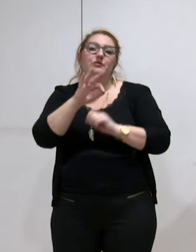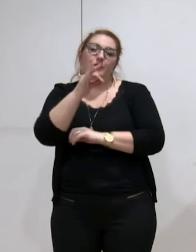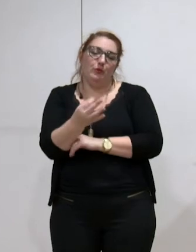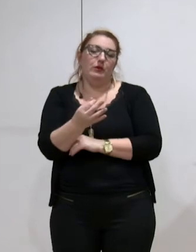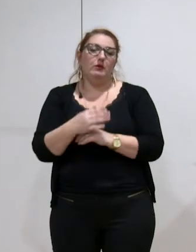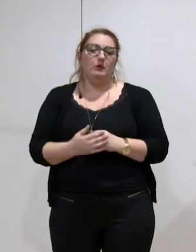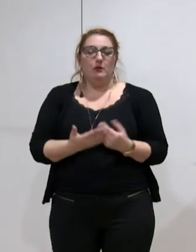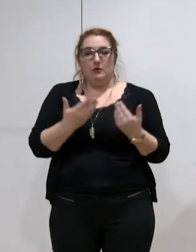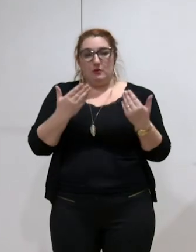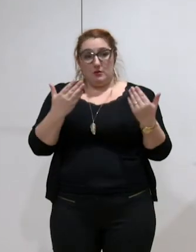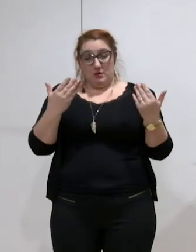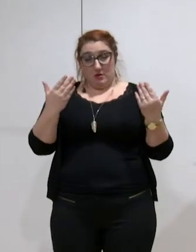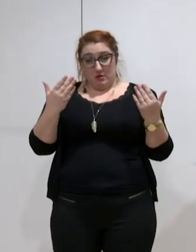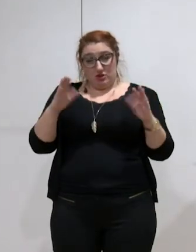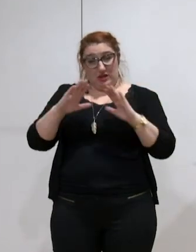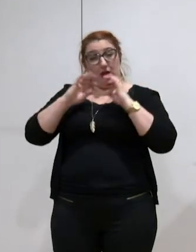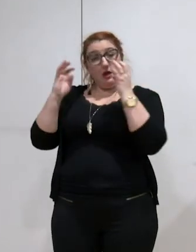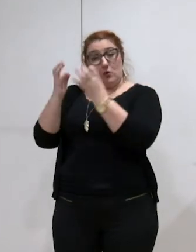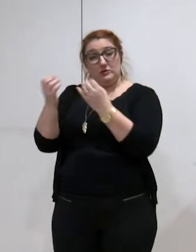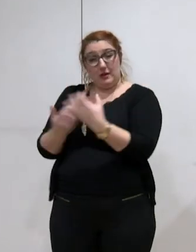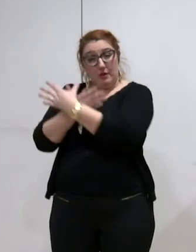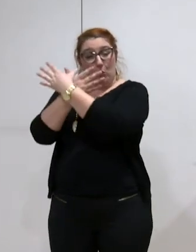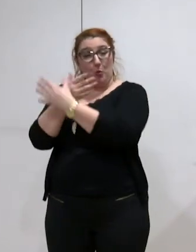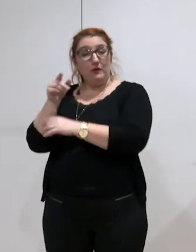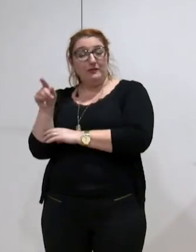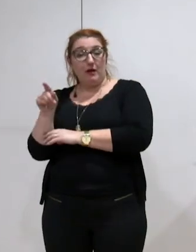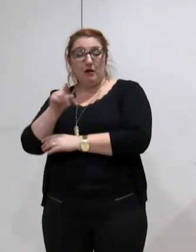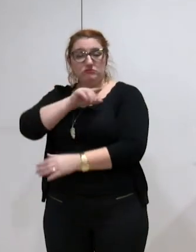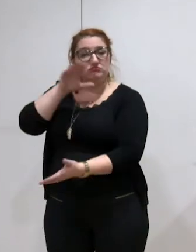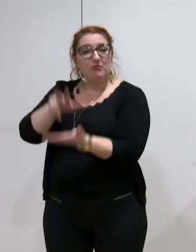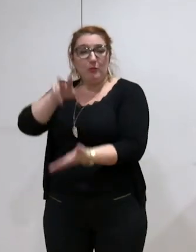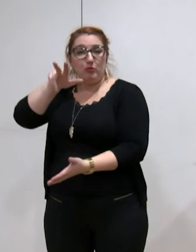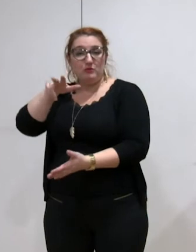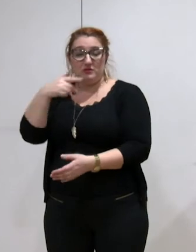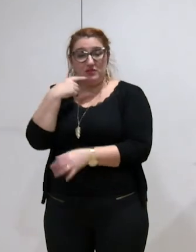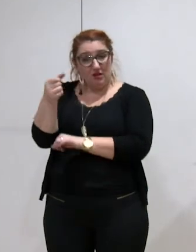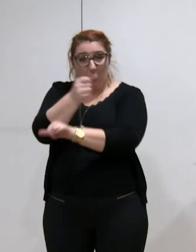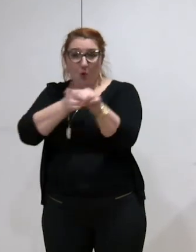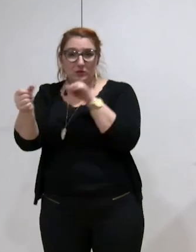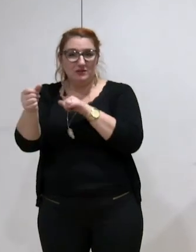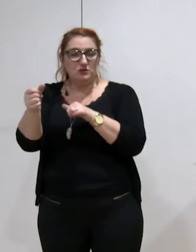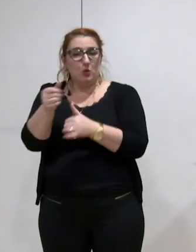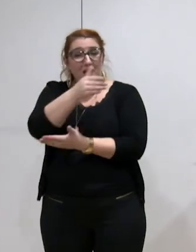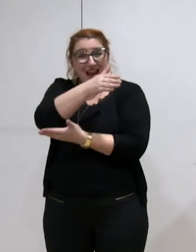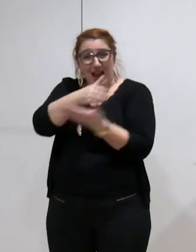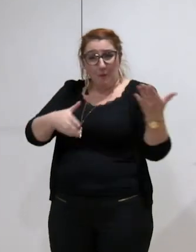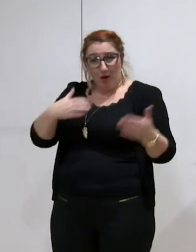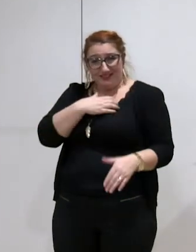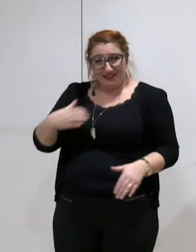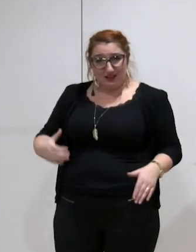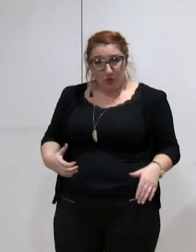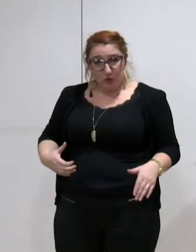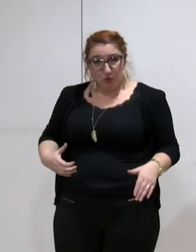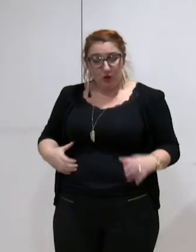approuvé au Conseil métropolitain, faudra que la moitié des communes représentant les deux tiers de la